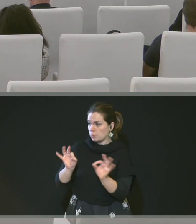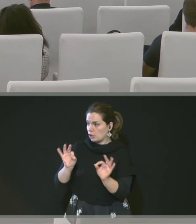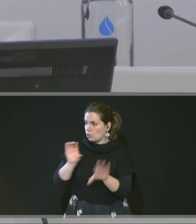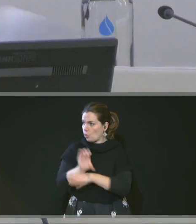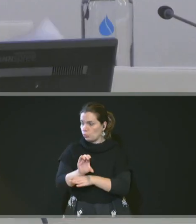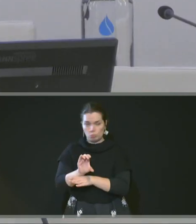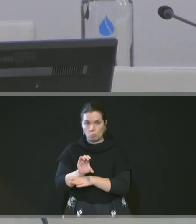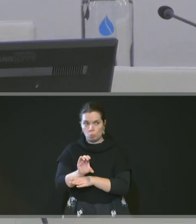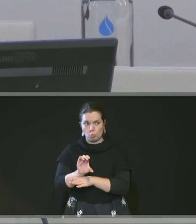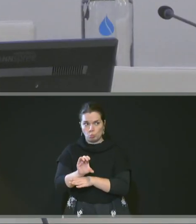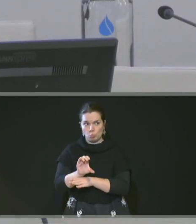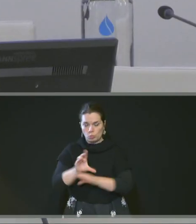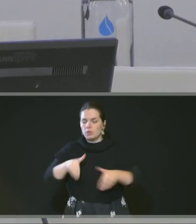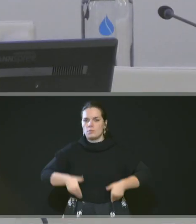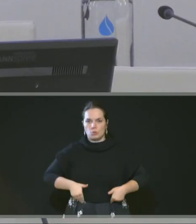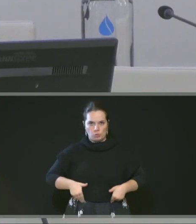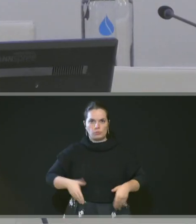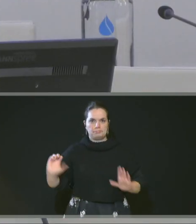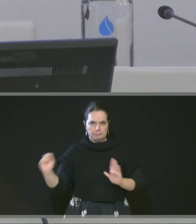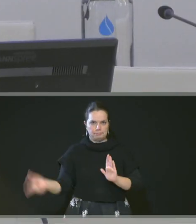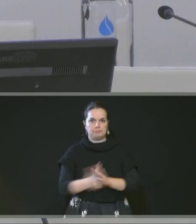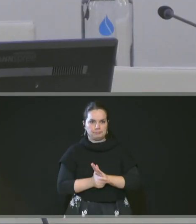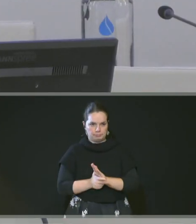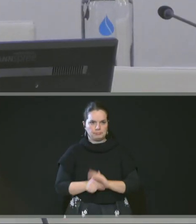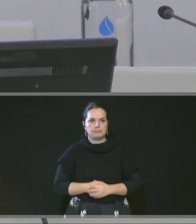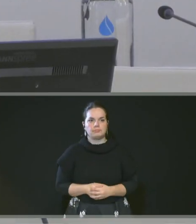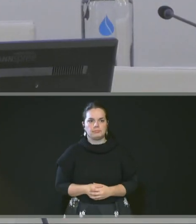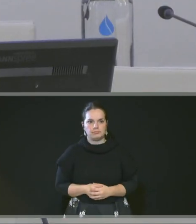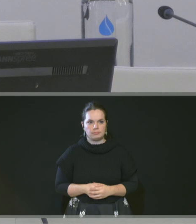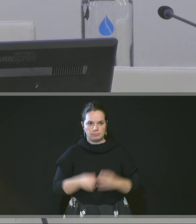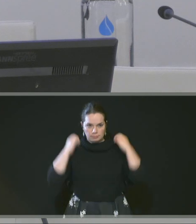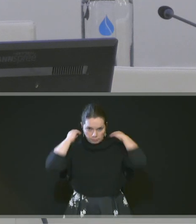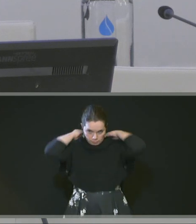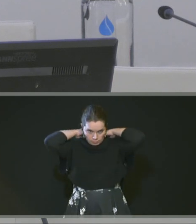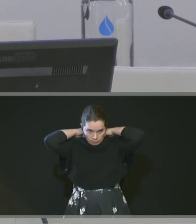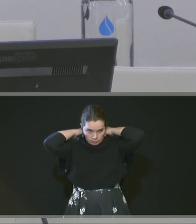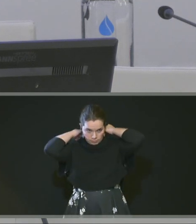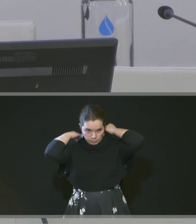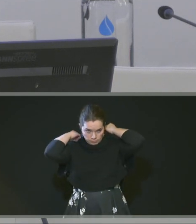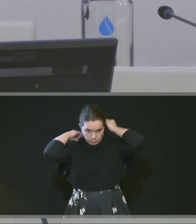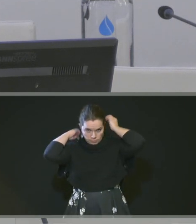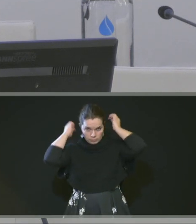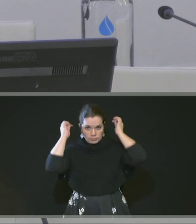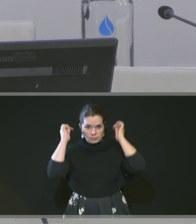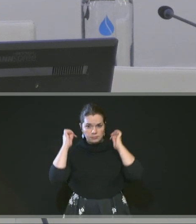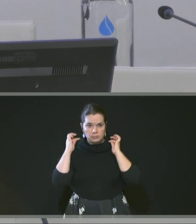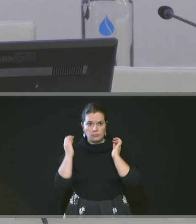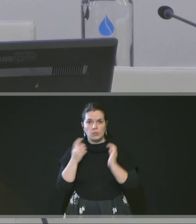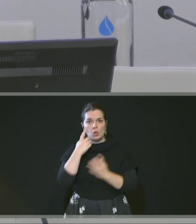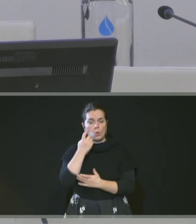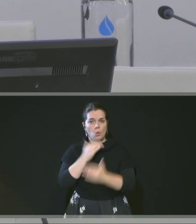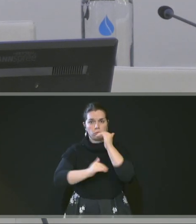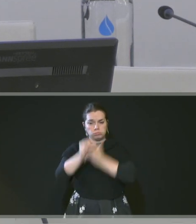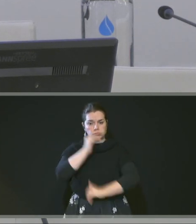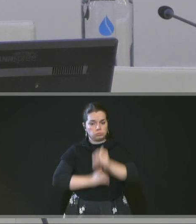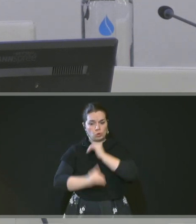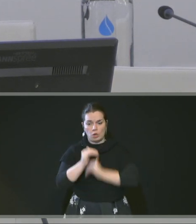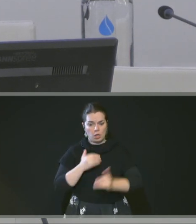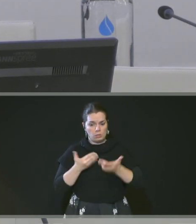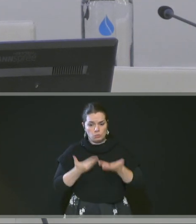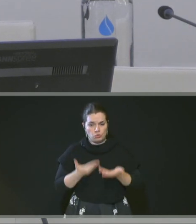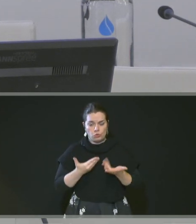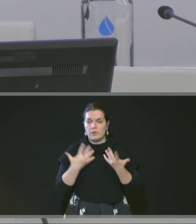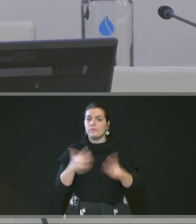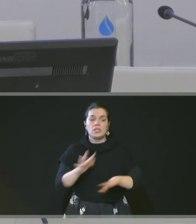pas d'abstention il y a unanimité je crois que nous en avons terminé avec l'ordre du jour est-ce qu'il y a d'autres interventions de